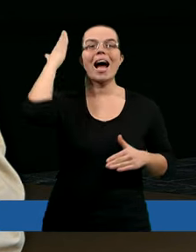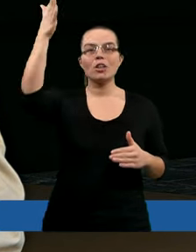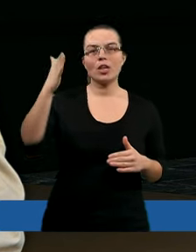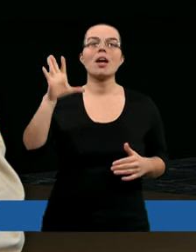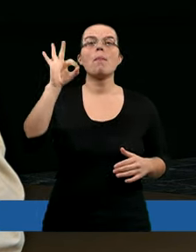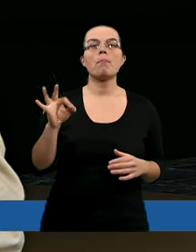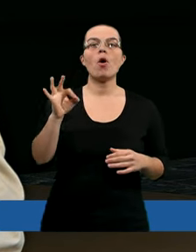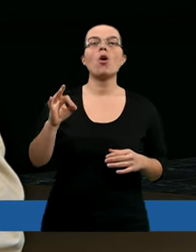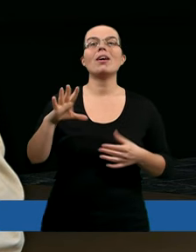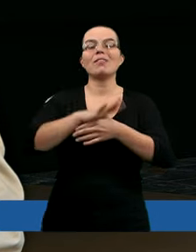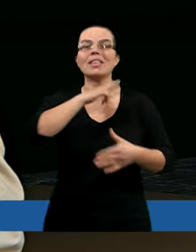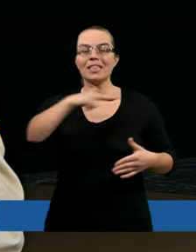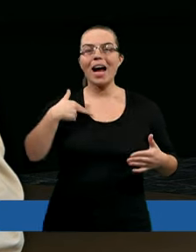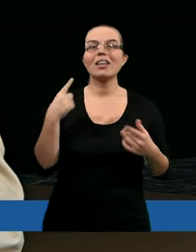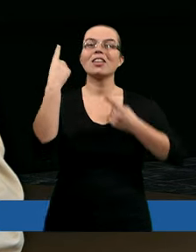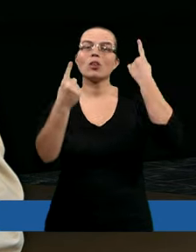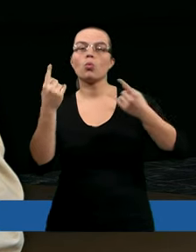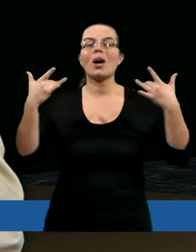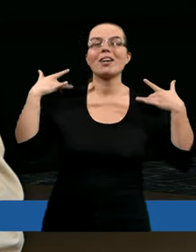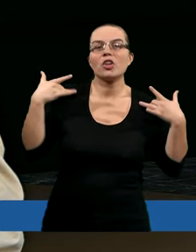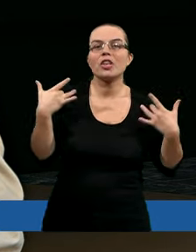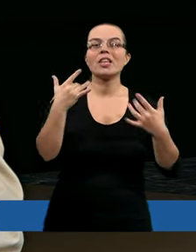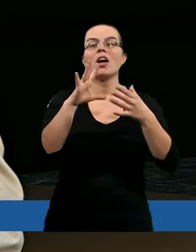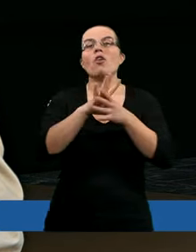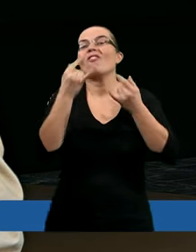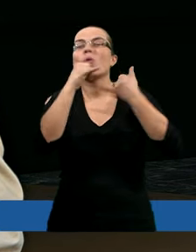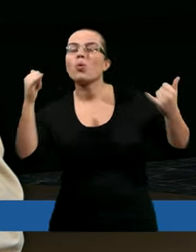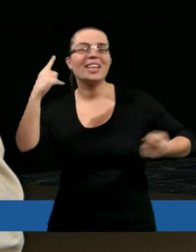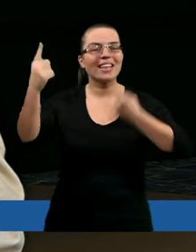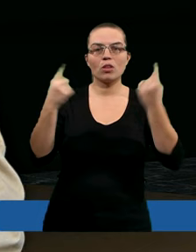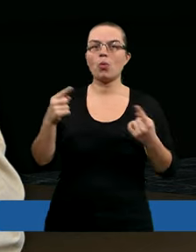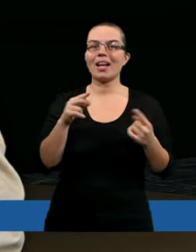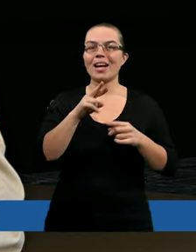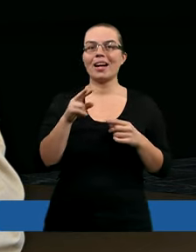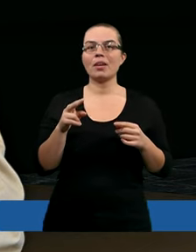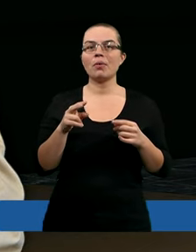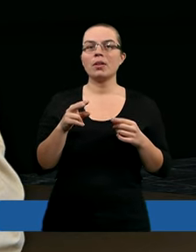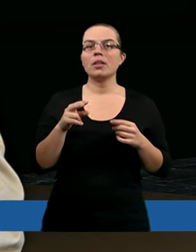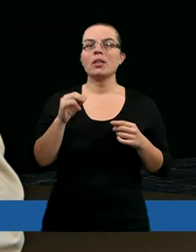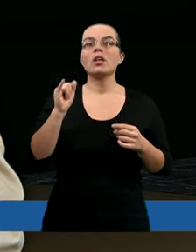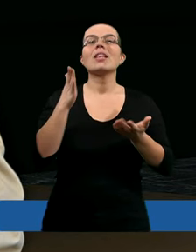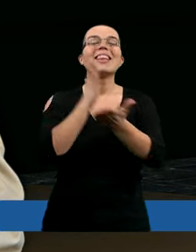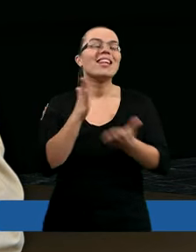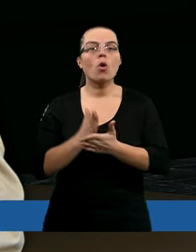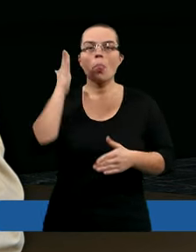W różnych trudnych sytuacjach życiowych, w różnych sytuacjach tylko nadzieja,